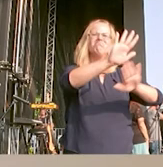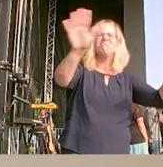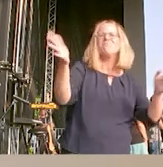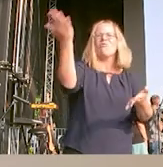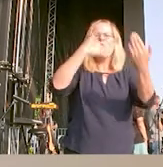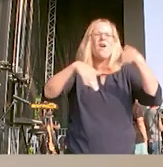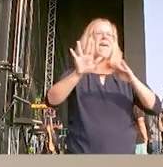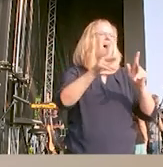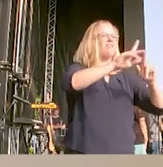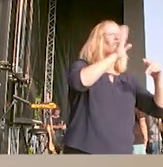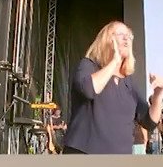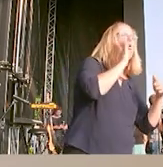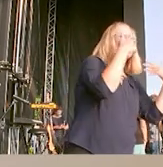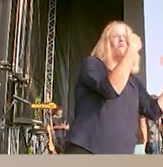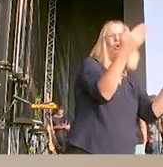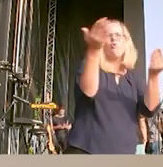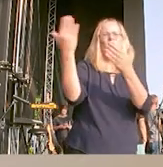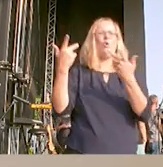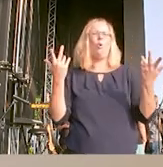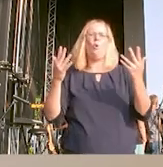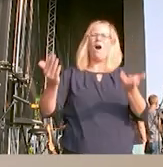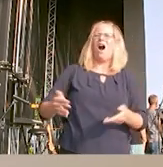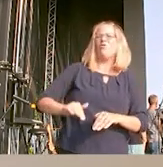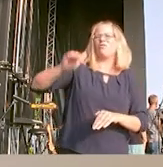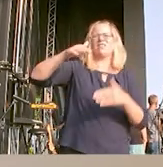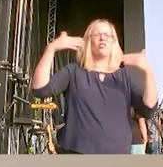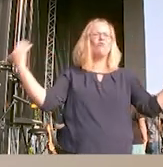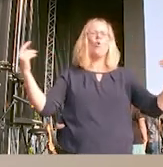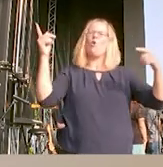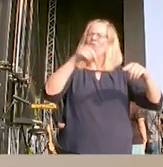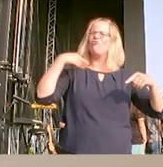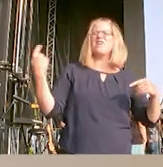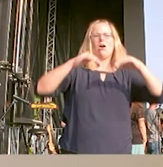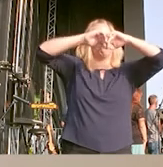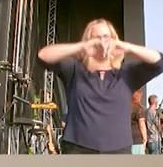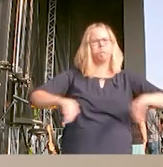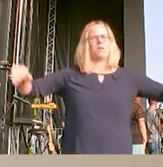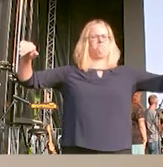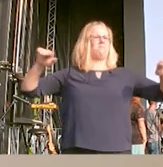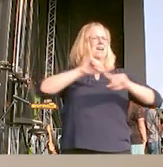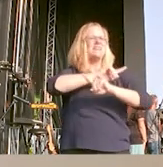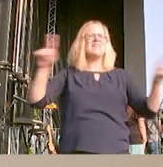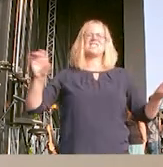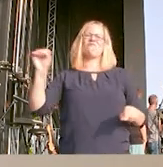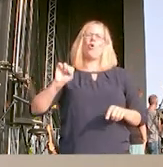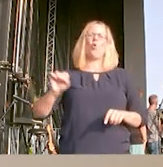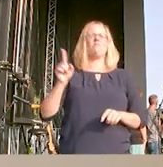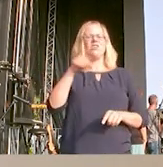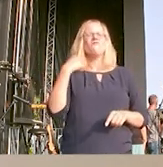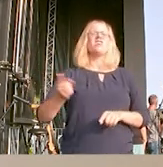angehören. Wir lassen uns nicht spalten, denn wir sind unteilbar.